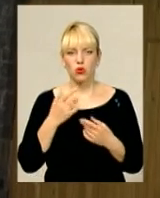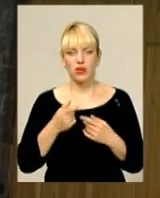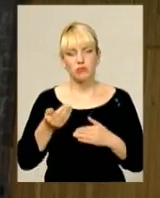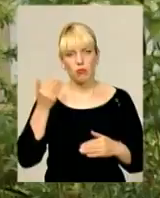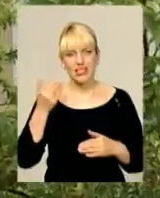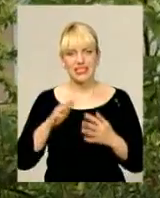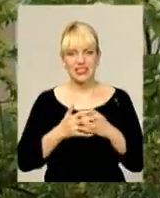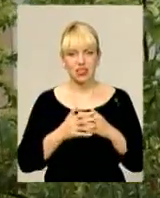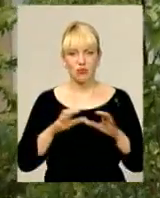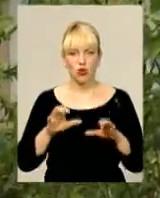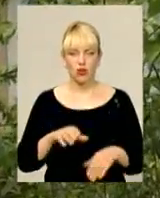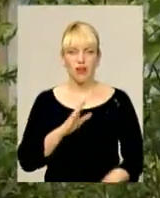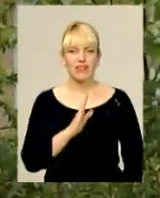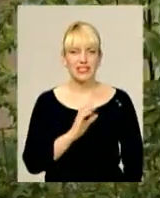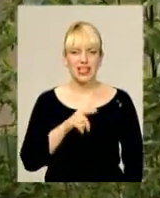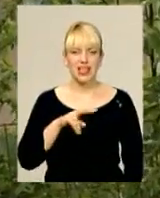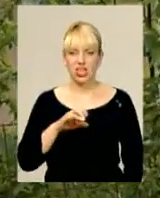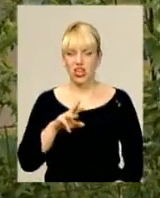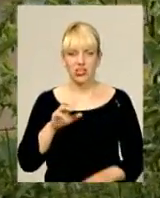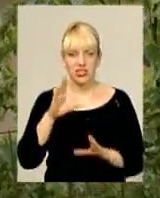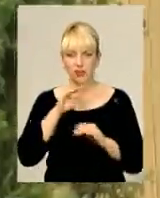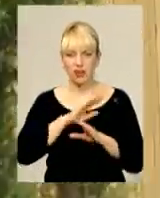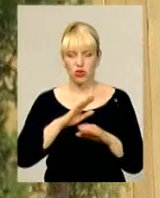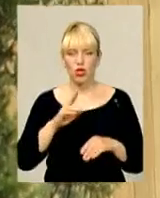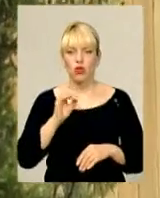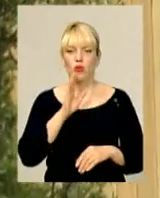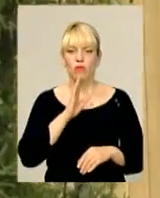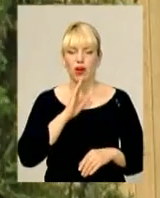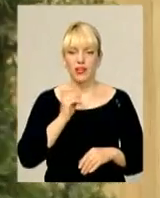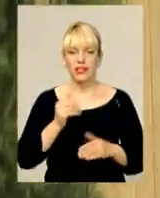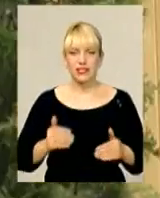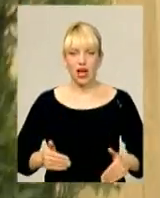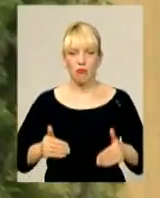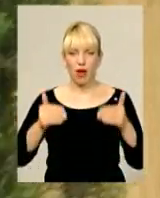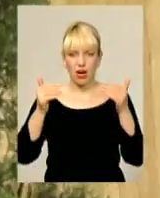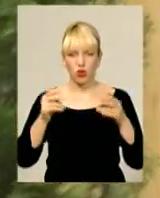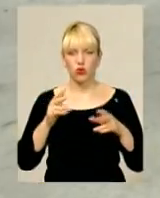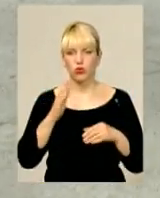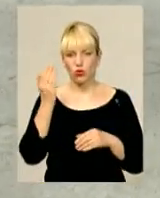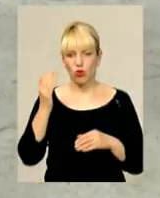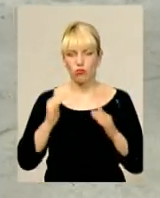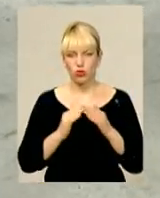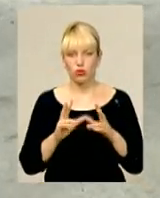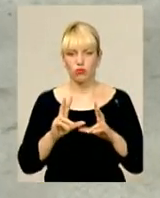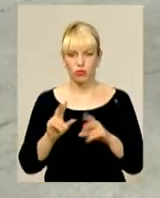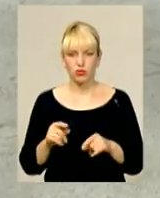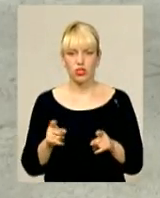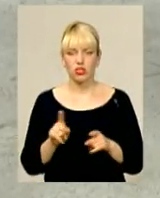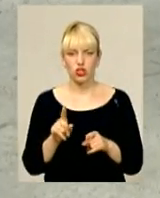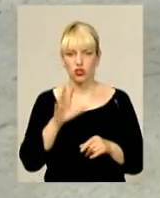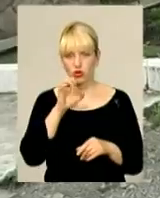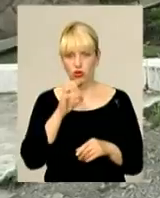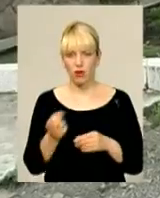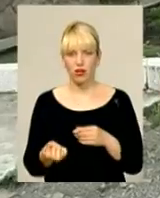головою Василем Лежанським нам не вдалося. Але пані з-за паркану його будинку пообіцяла раптом що випустить до нас